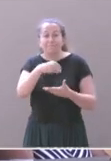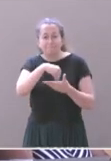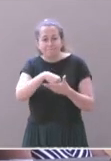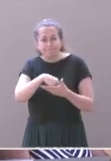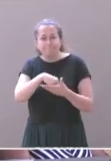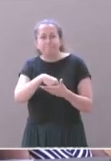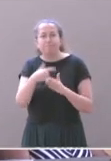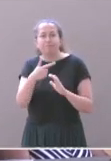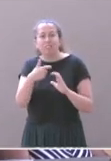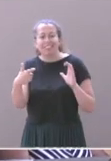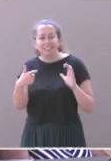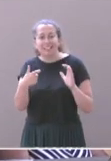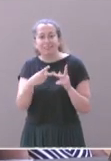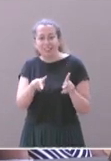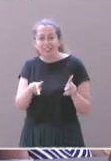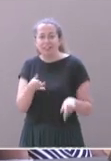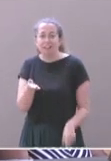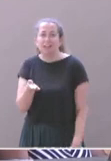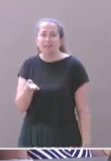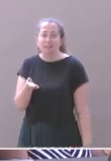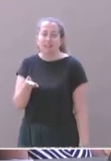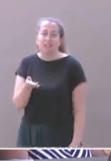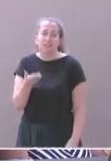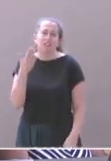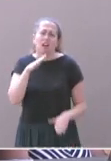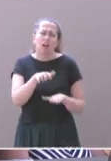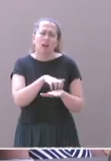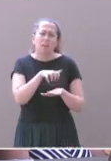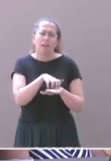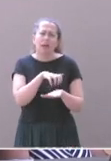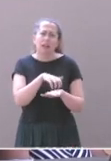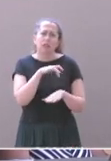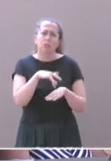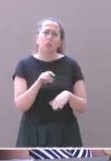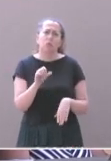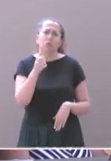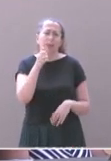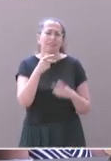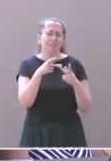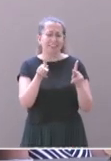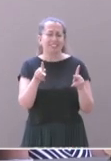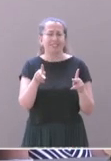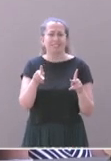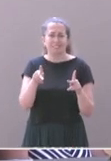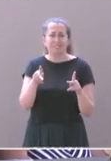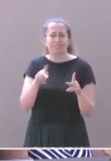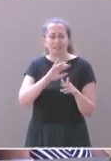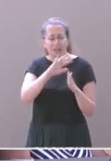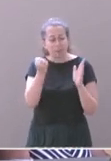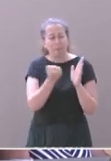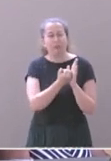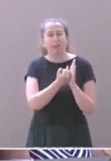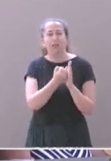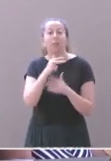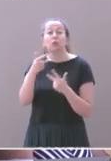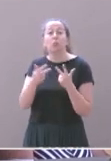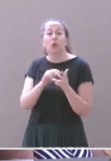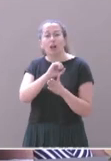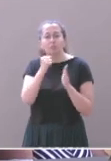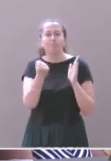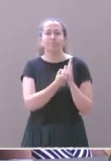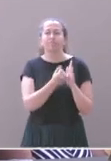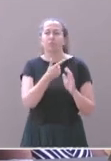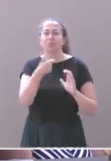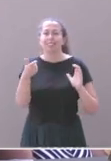de la biodiversité communale. Vous savez que Grabelle a été la première ville de la métropole à être labellisée pour faire un atlas de la biodiversité communale,